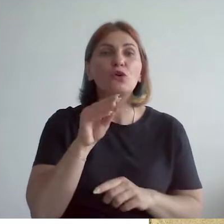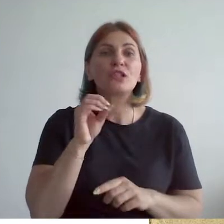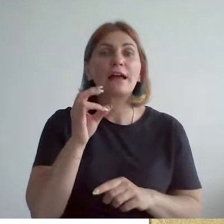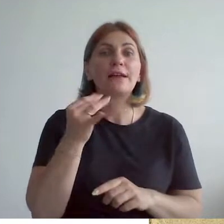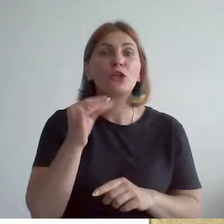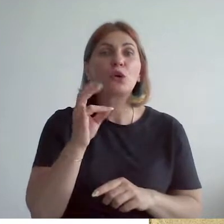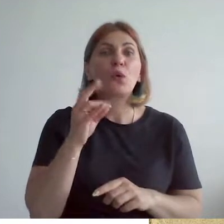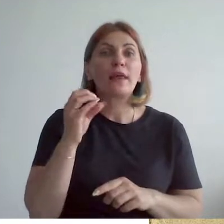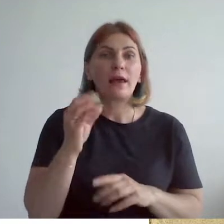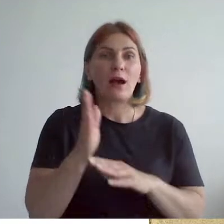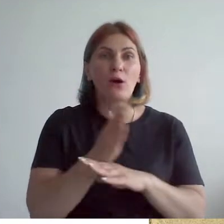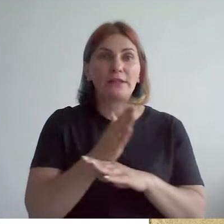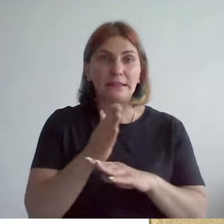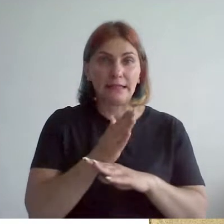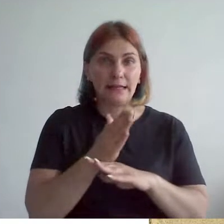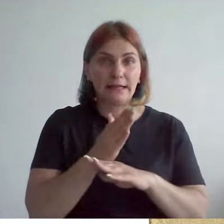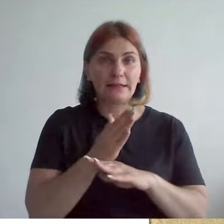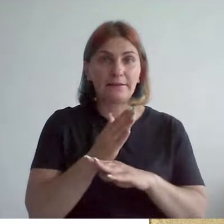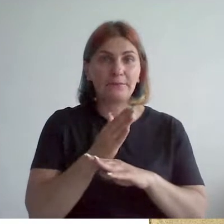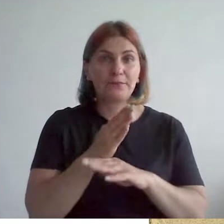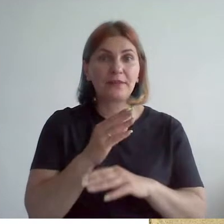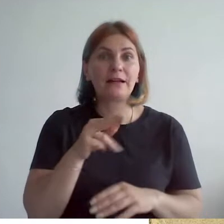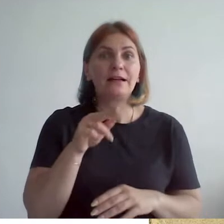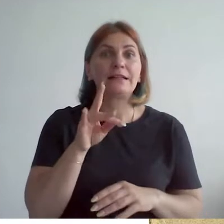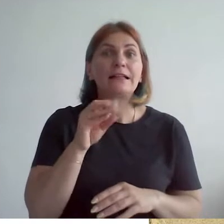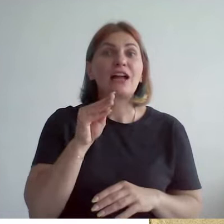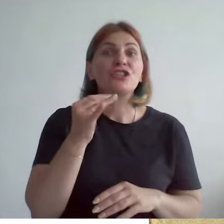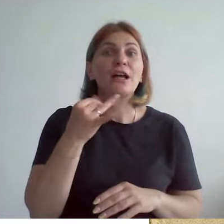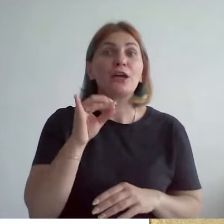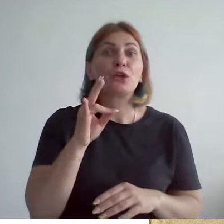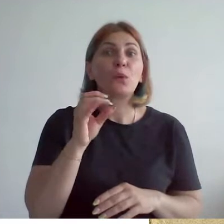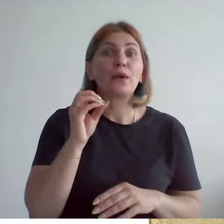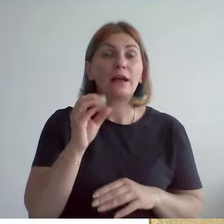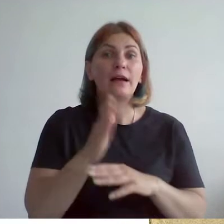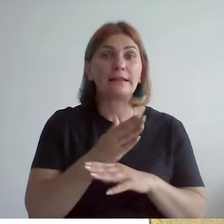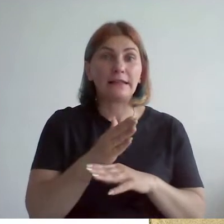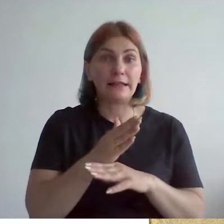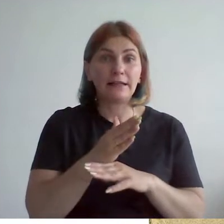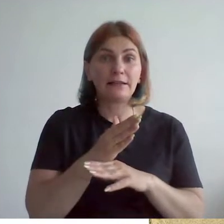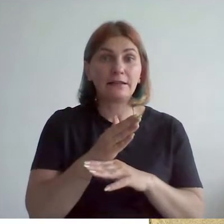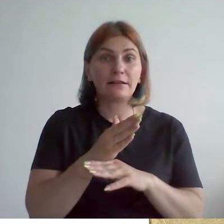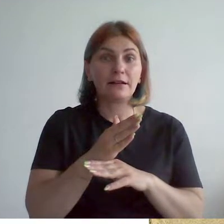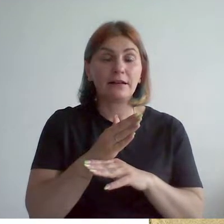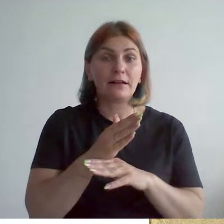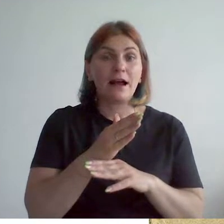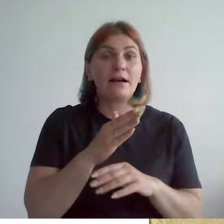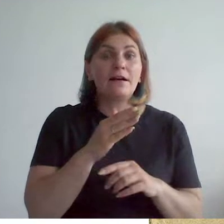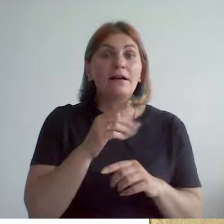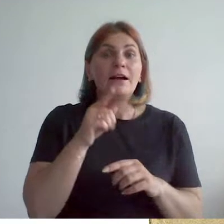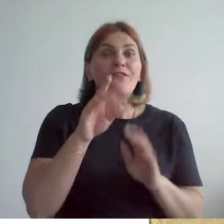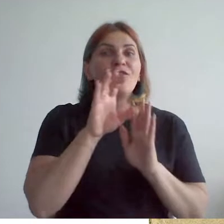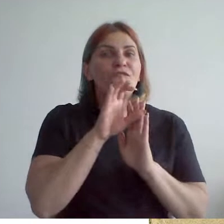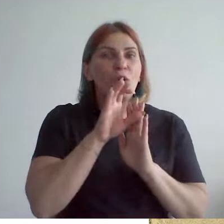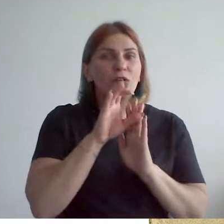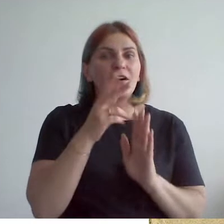звучит просто, как уже дрожжей на языке. Хотя на фотографии, конечно, все